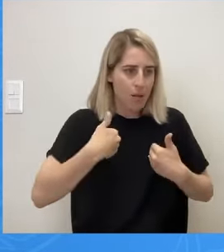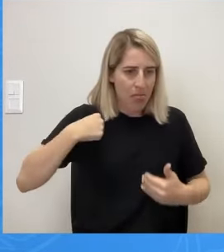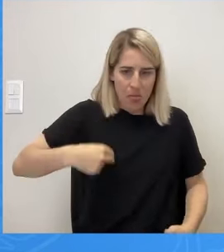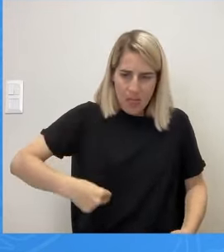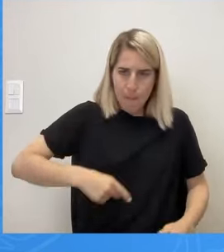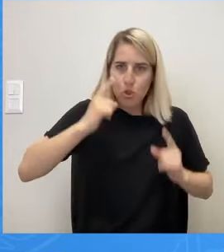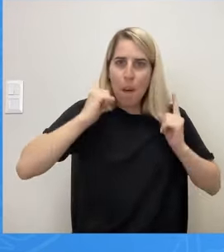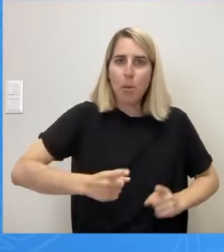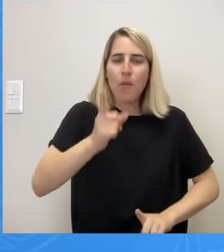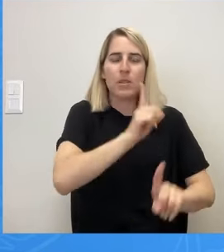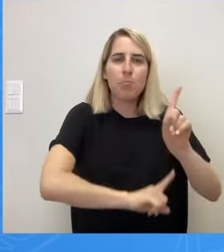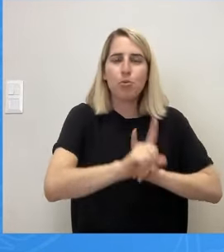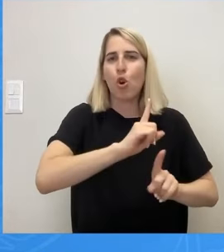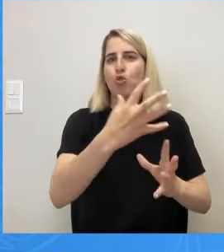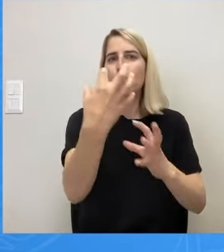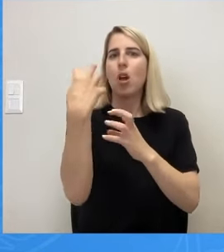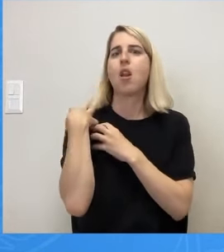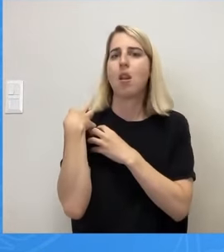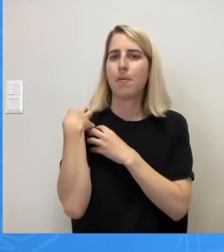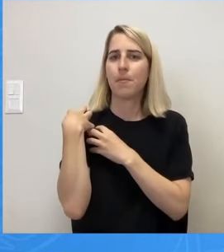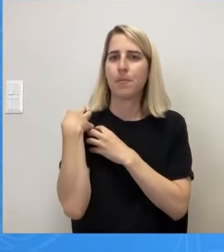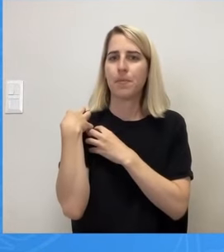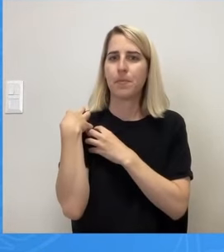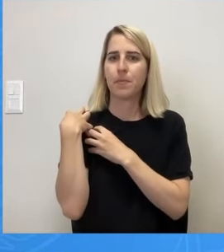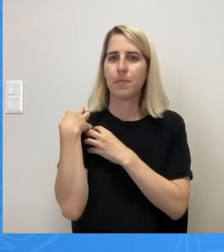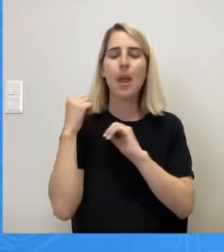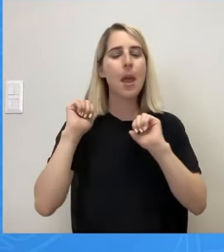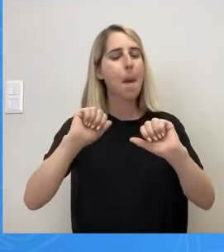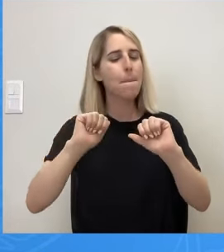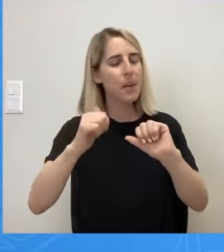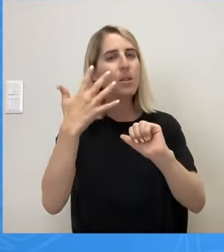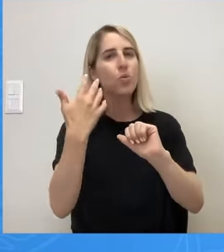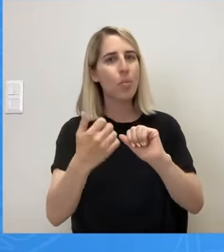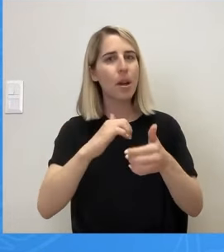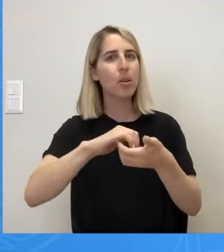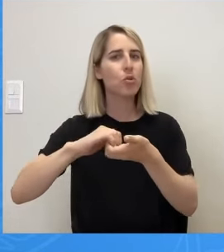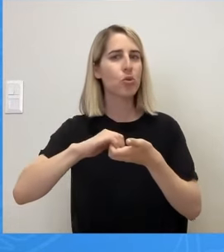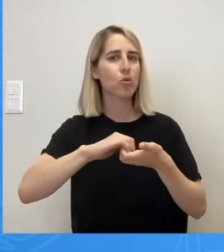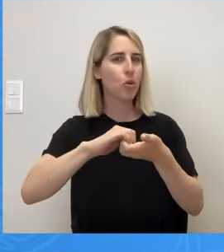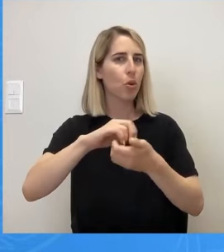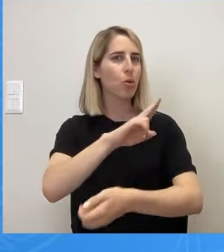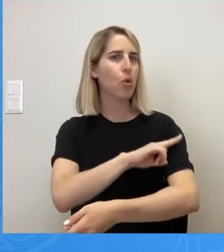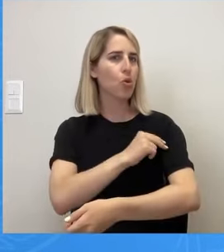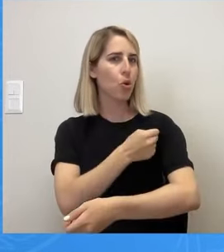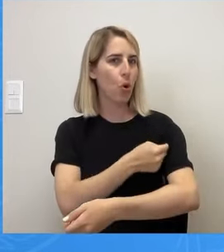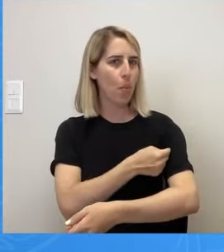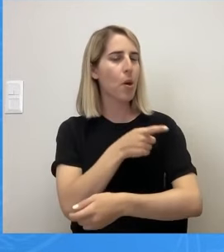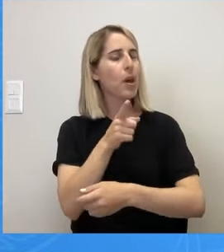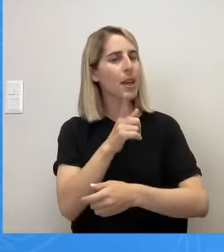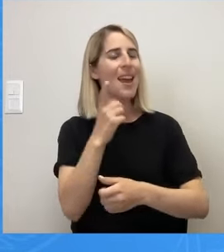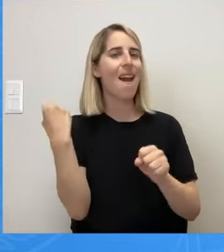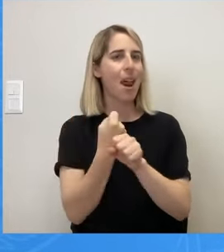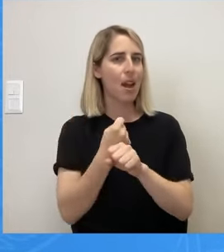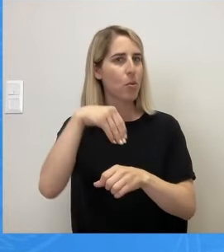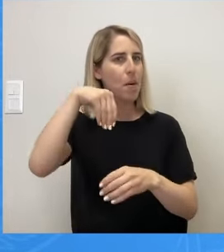Σαφώς πρέπει να γίνει υπόθεση και του Δήμου. Η πίεση που υπάρχει στο σωματείο του νοσοκομείου που βάζουν οι εργαζόμενοι του